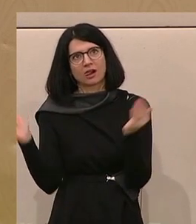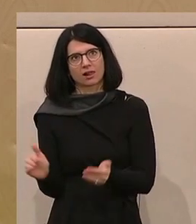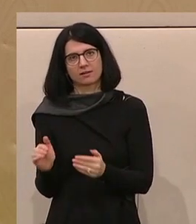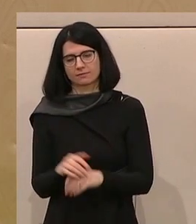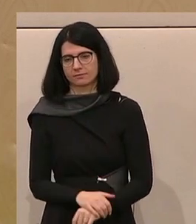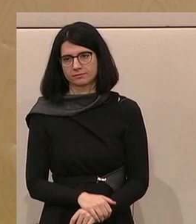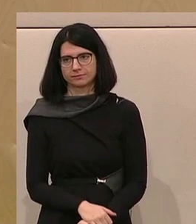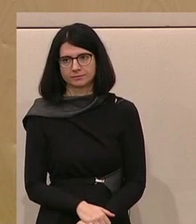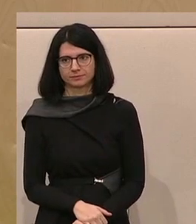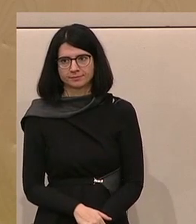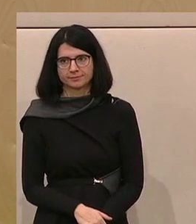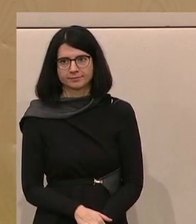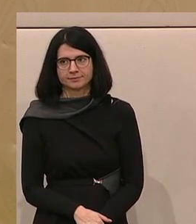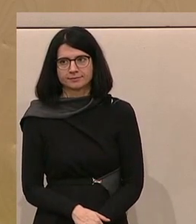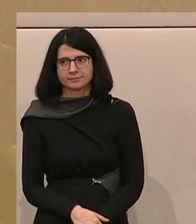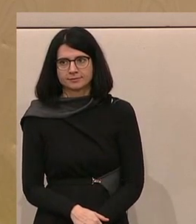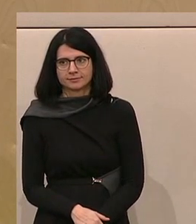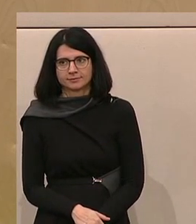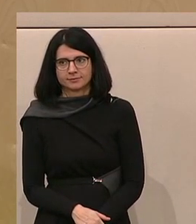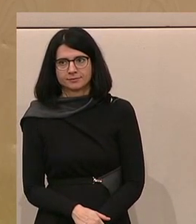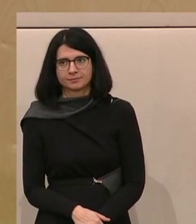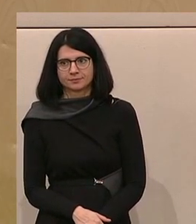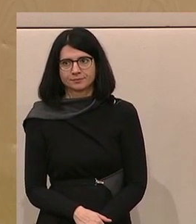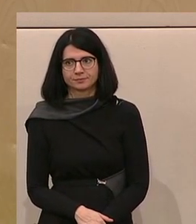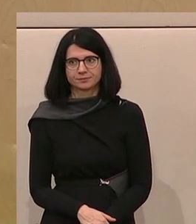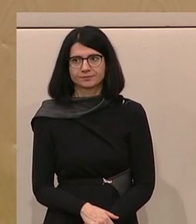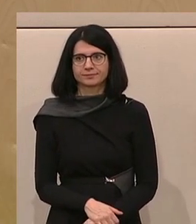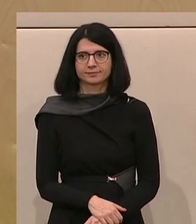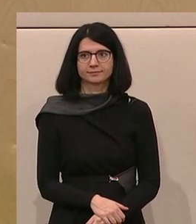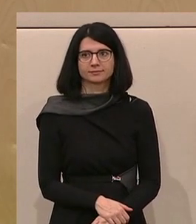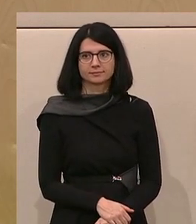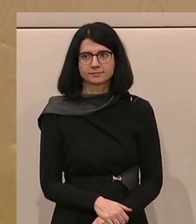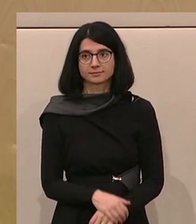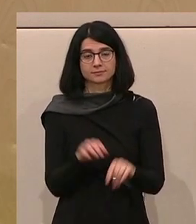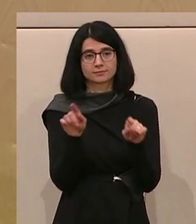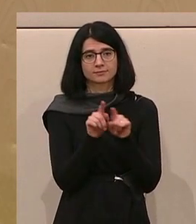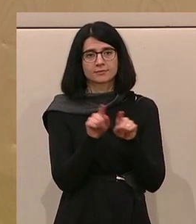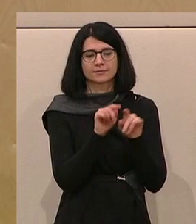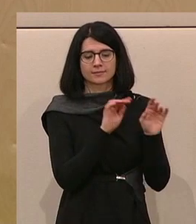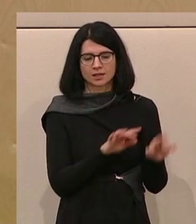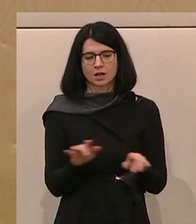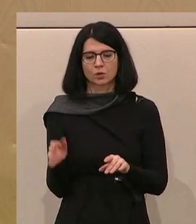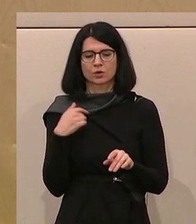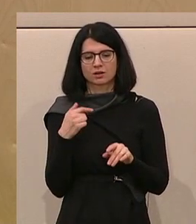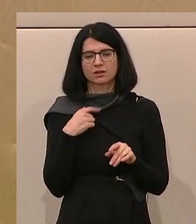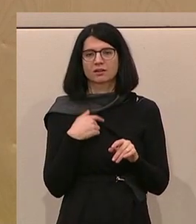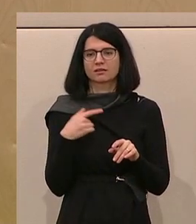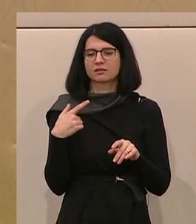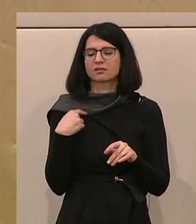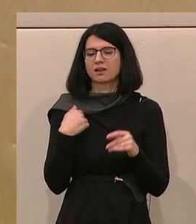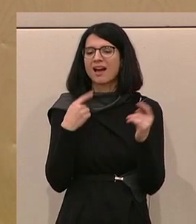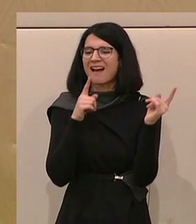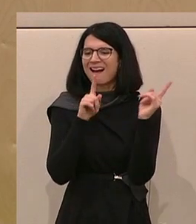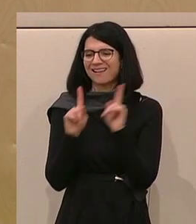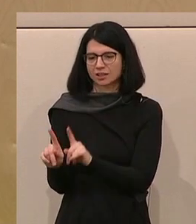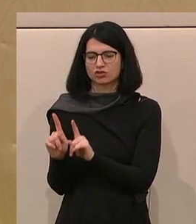reinsten Sinn des Wortes. Es kommen auch Erleichterungen bei den Haltestellenverfahren.